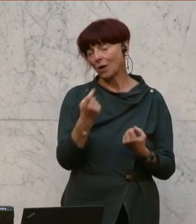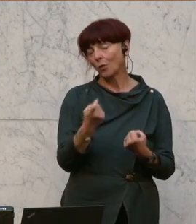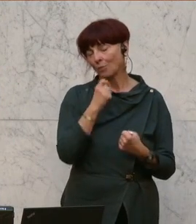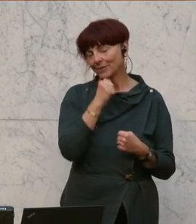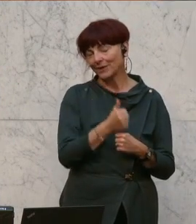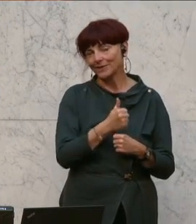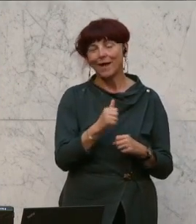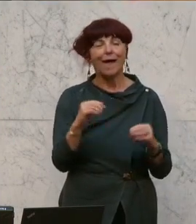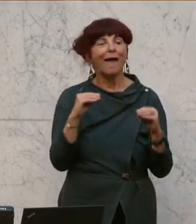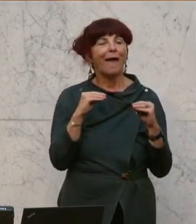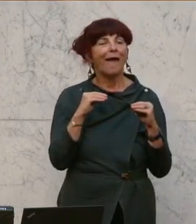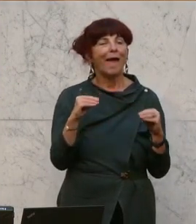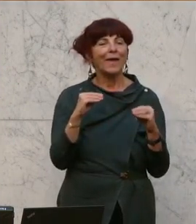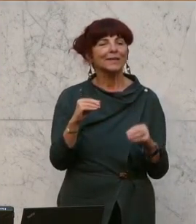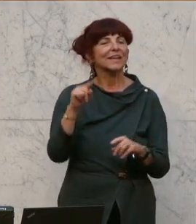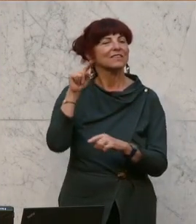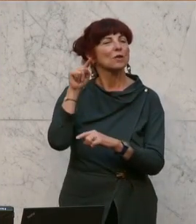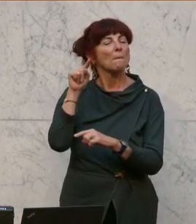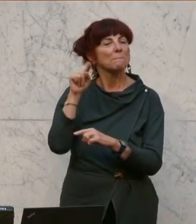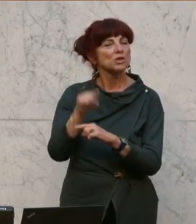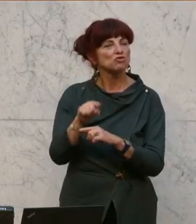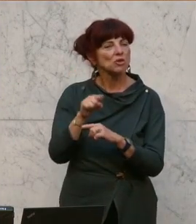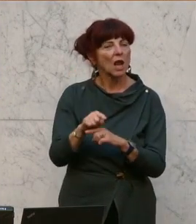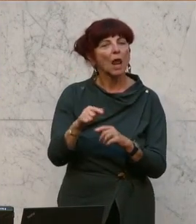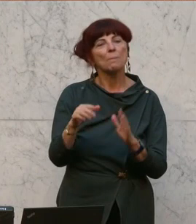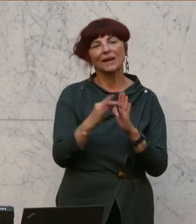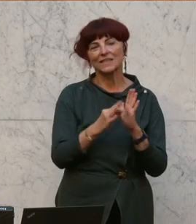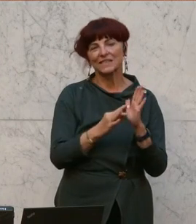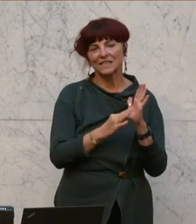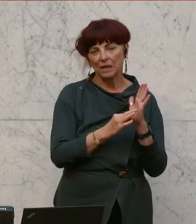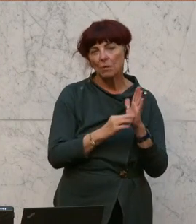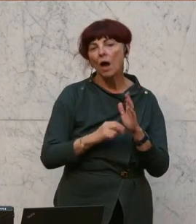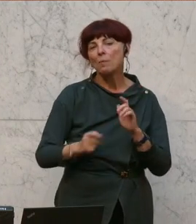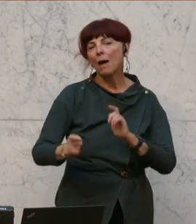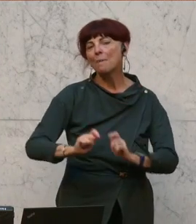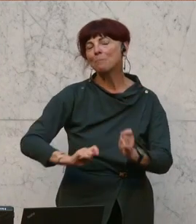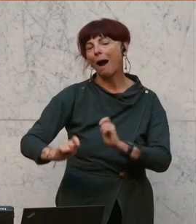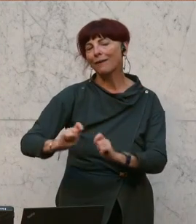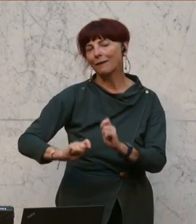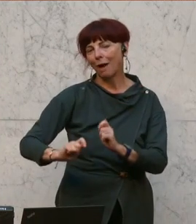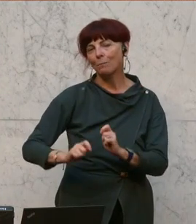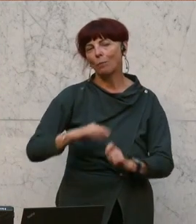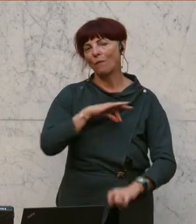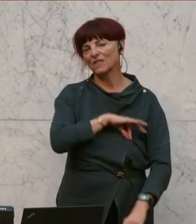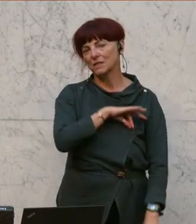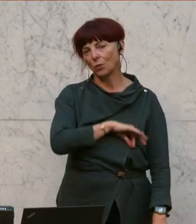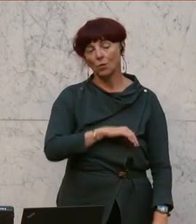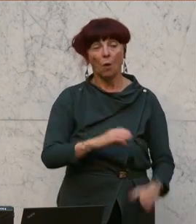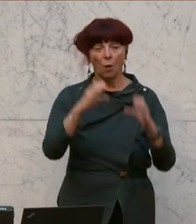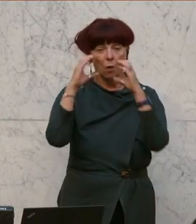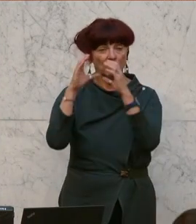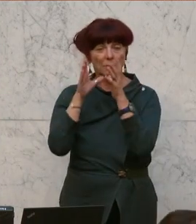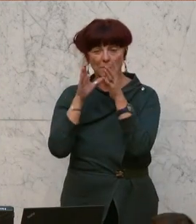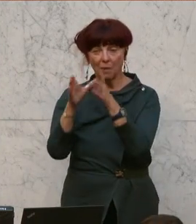Ein echtes Bestellerprinzip bei der Maklerprovision. Die ÖVP will es nicht und die